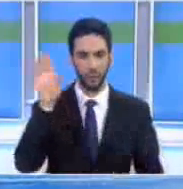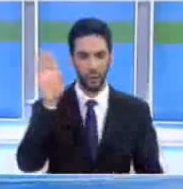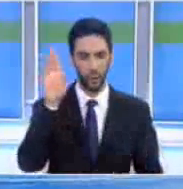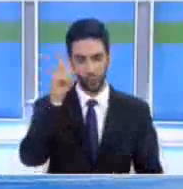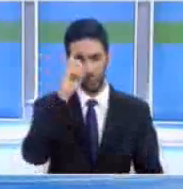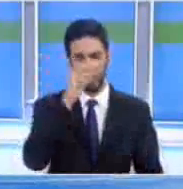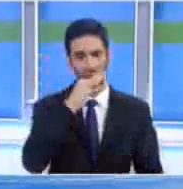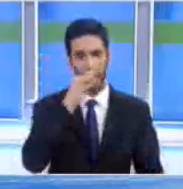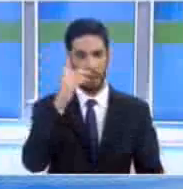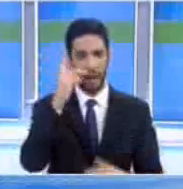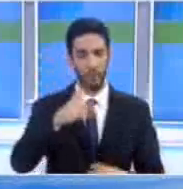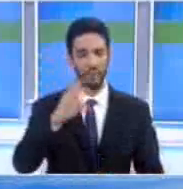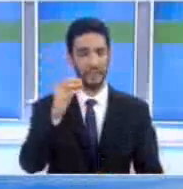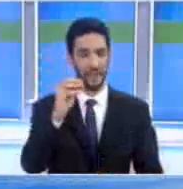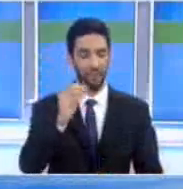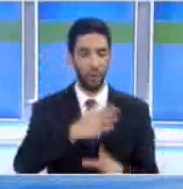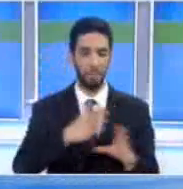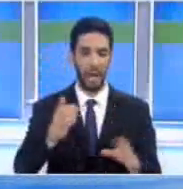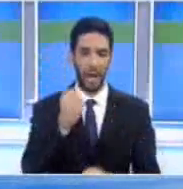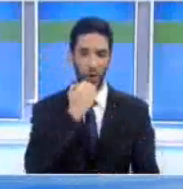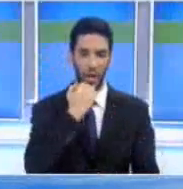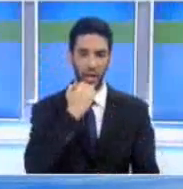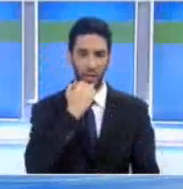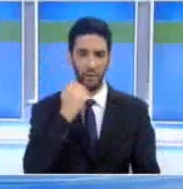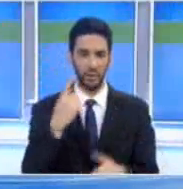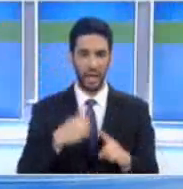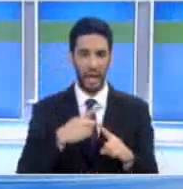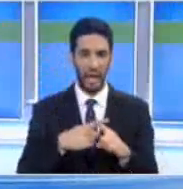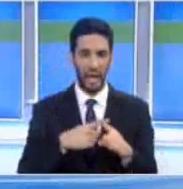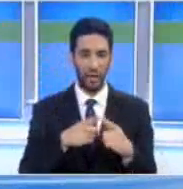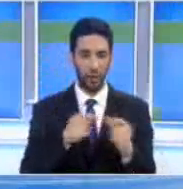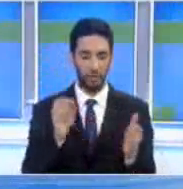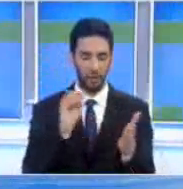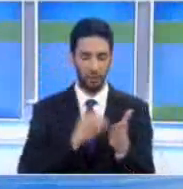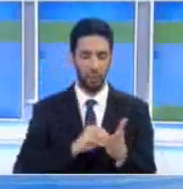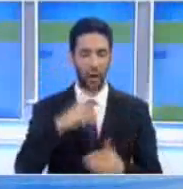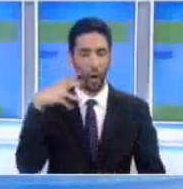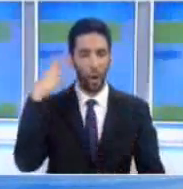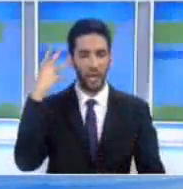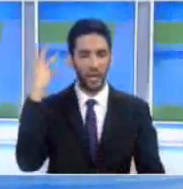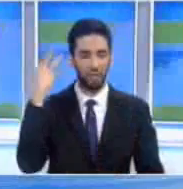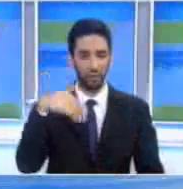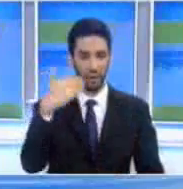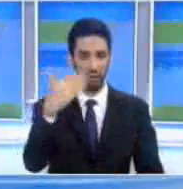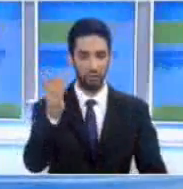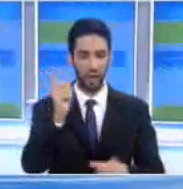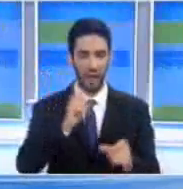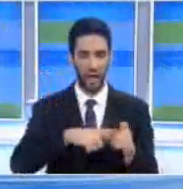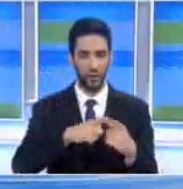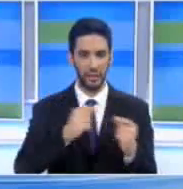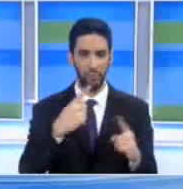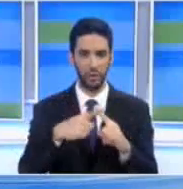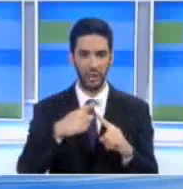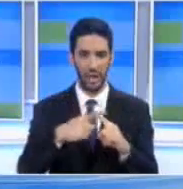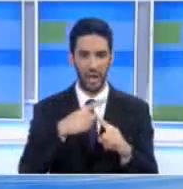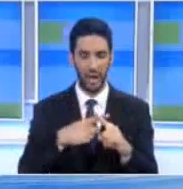Βουλής δείχνοντας ότι οι Ελληνοκύπροι δεν έχουν στυπνίσει από το όνειρο της Ένωσης στη στιγμή που ο ίδιος θεωρεί ότι ήταν η όλη διαδικασία